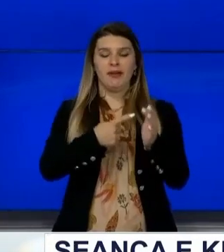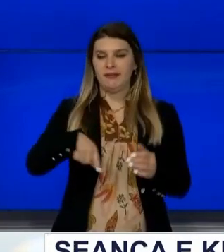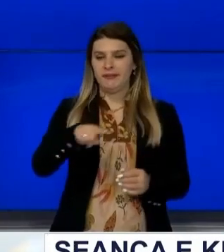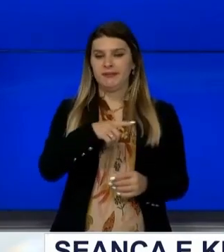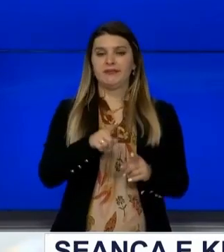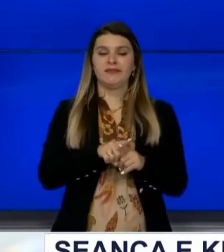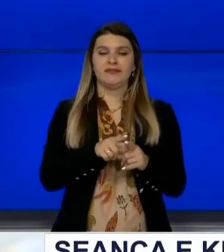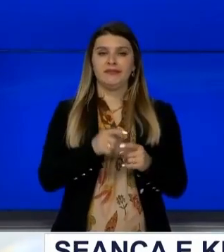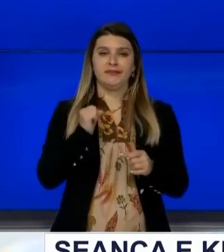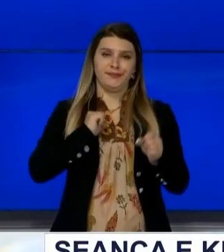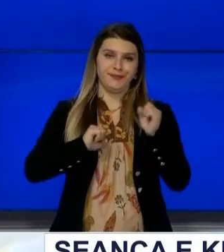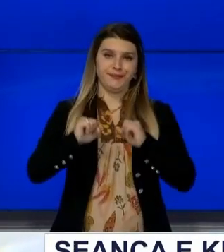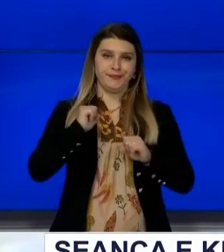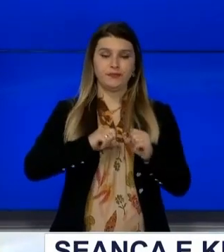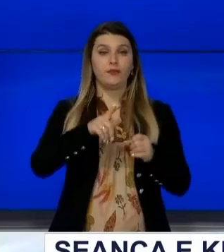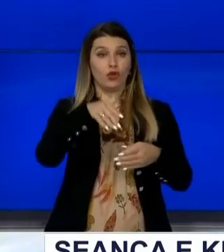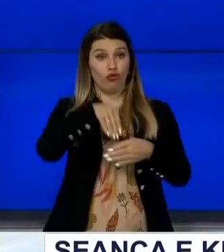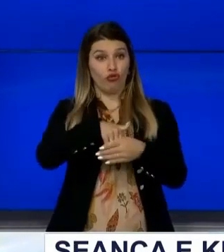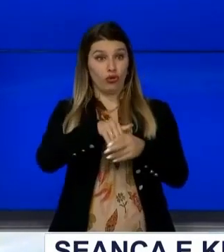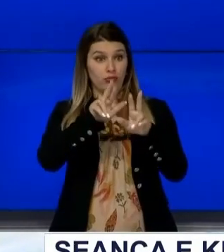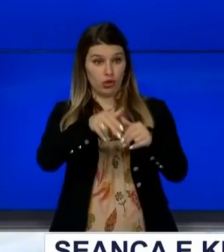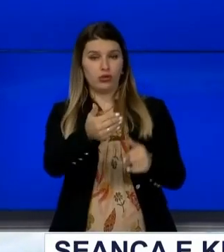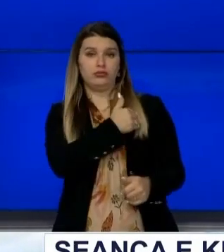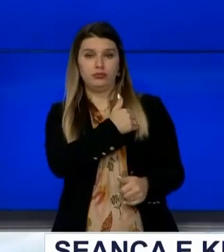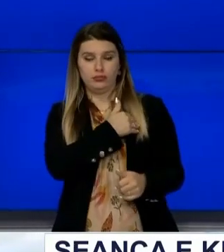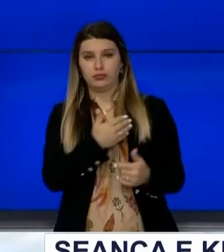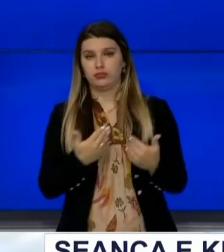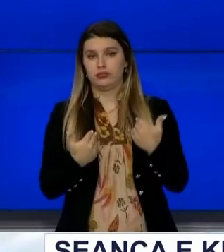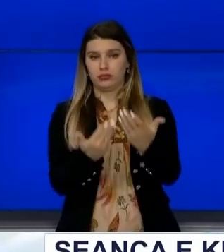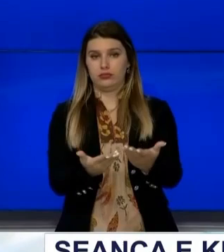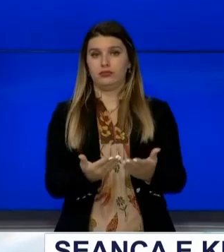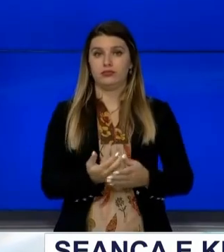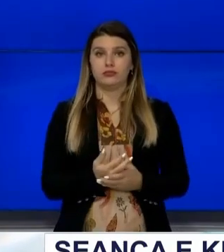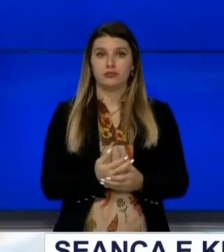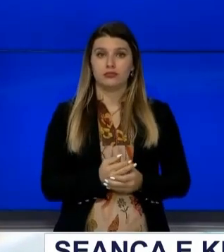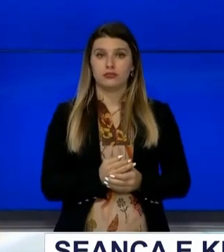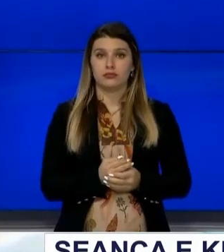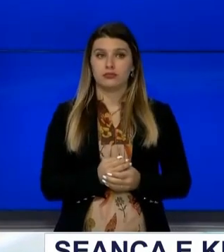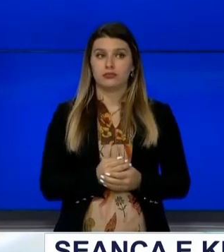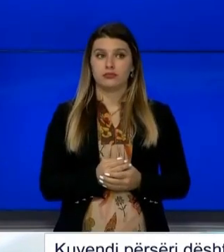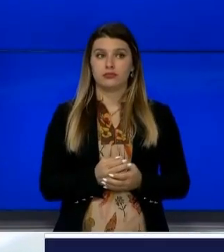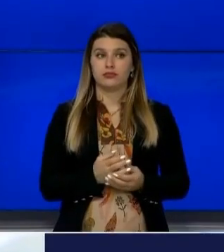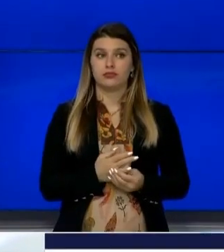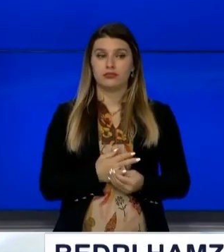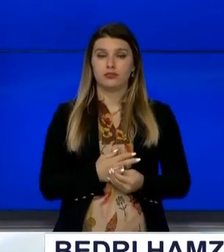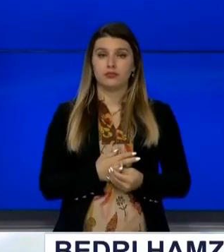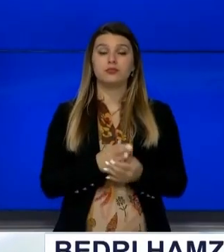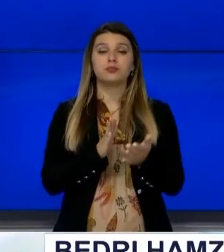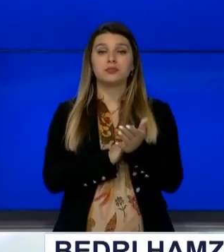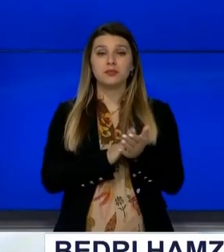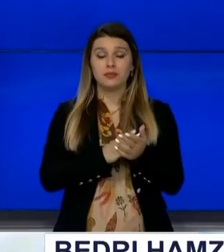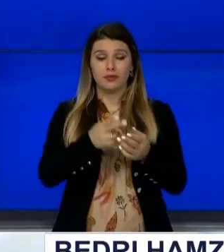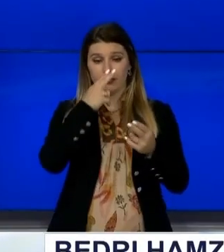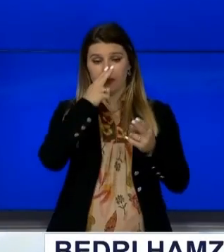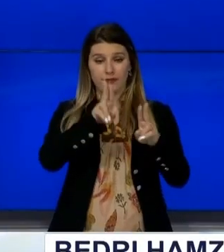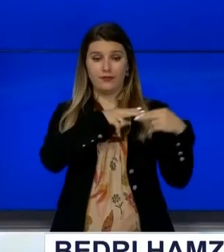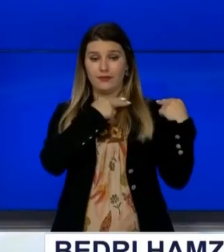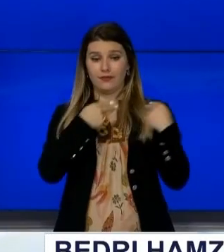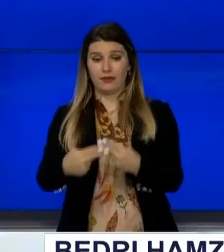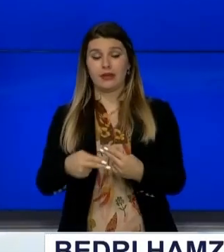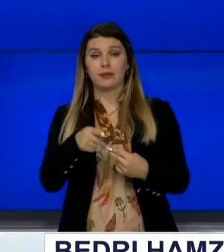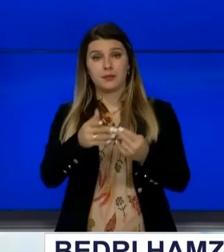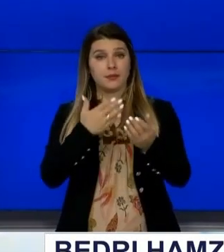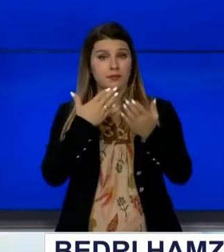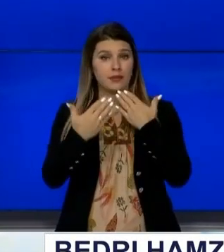Por kër i kanë votat, lëta kërkojnë Po që se këthejen në votim pikat e pa përfundura nga